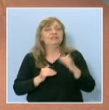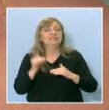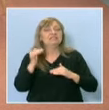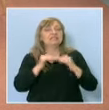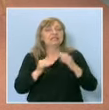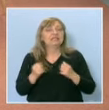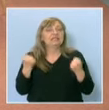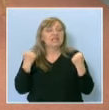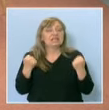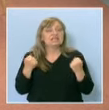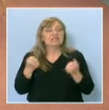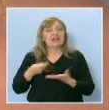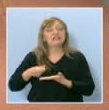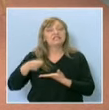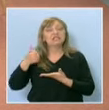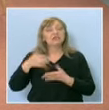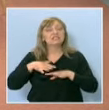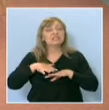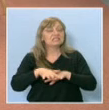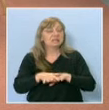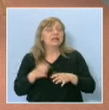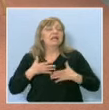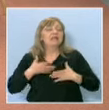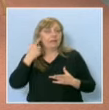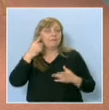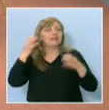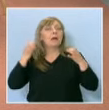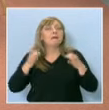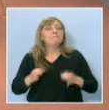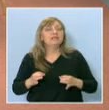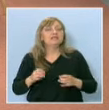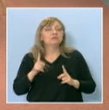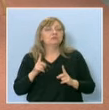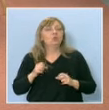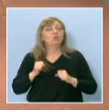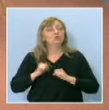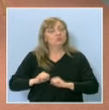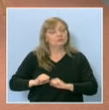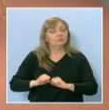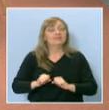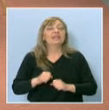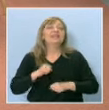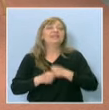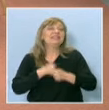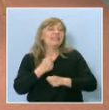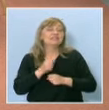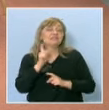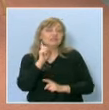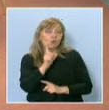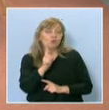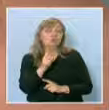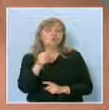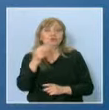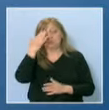здрава ценностна система, да имат принципи на които да държат и действията им да